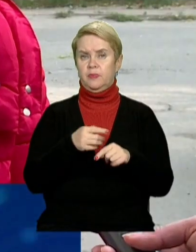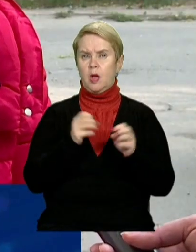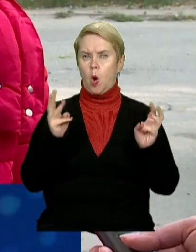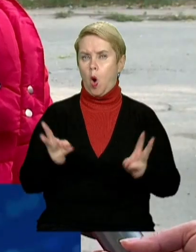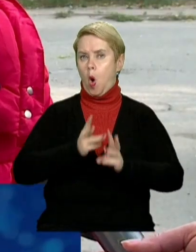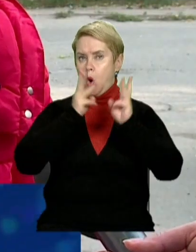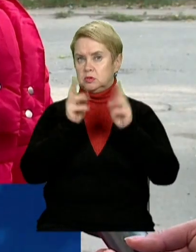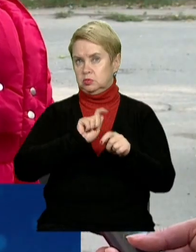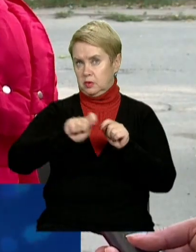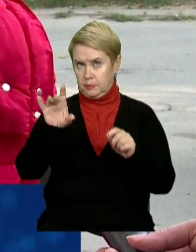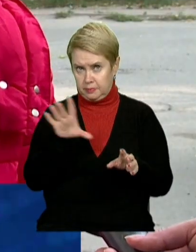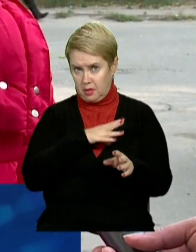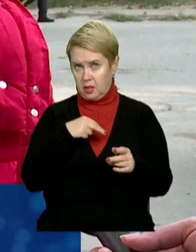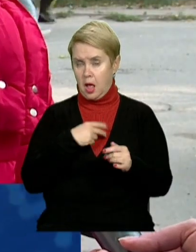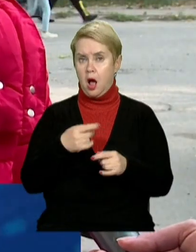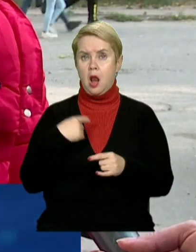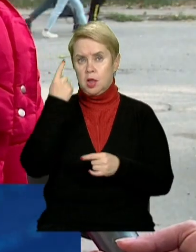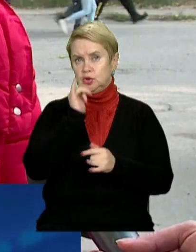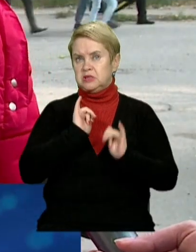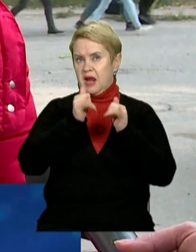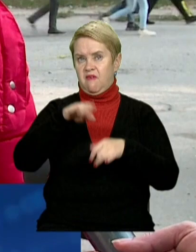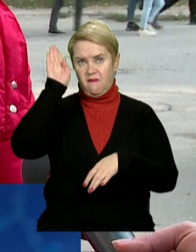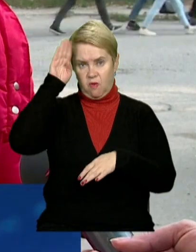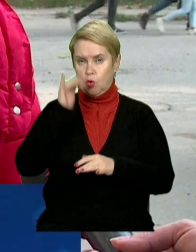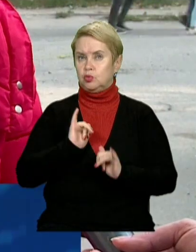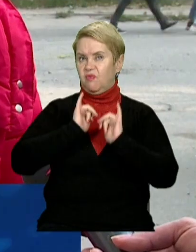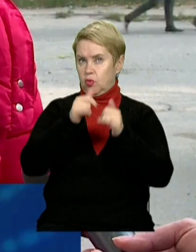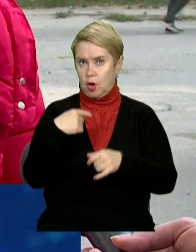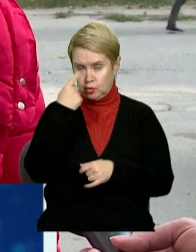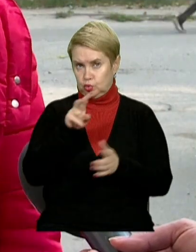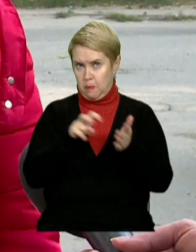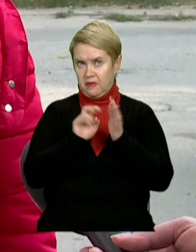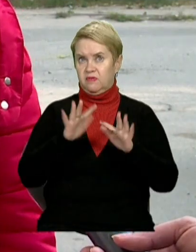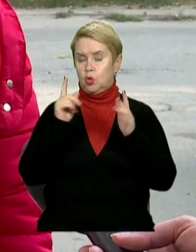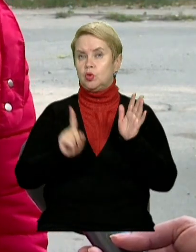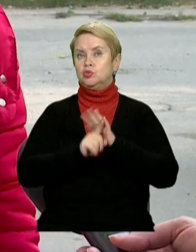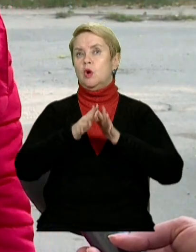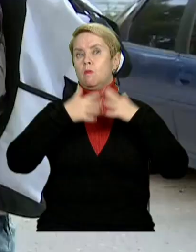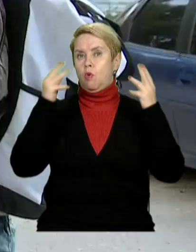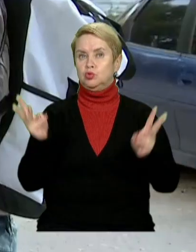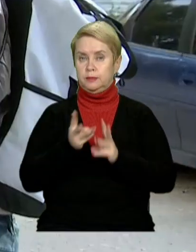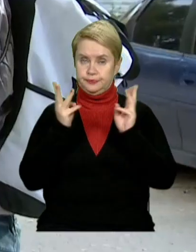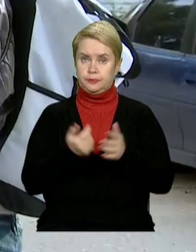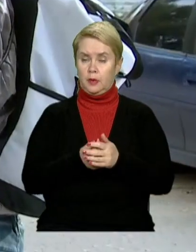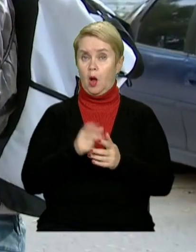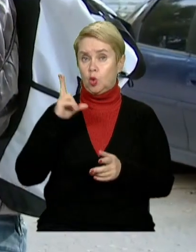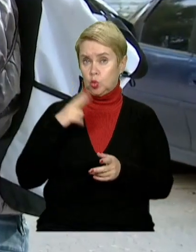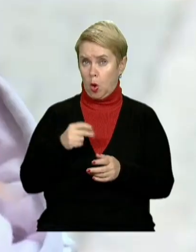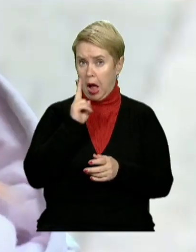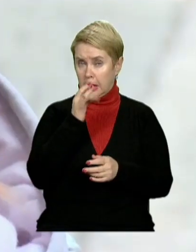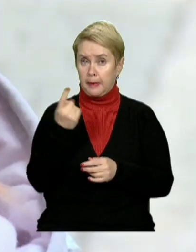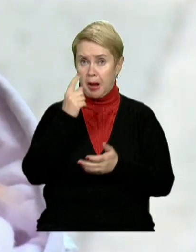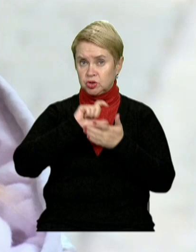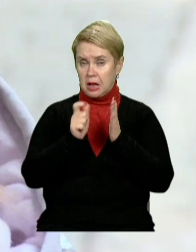костри, я ходила лично, туди заливала вєдрами воду, тому що боялась, вдруге ще більше розійдеться. Донька Катерини,